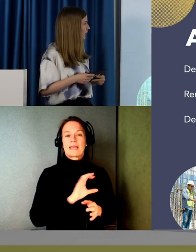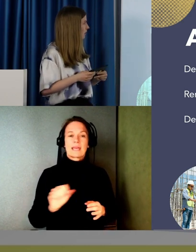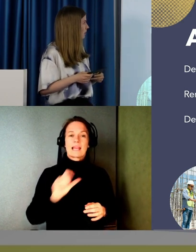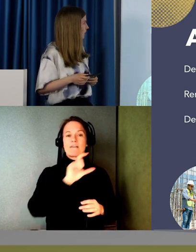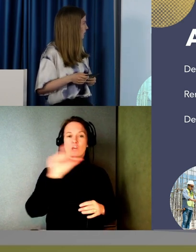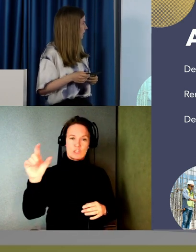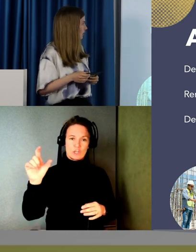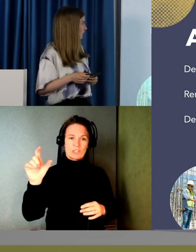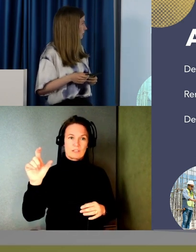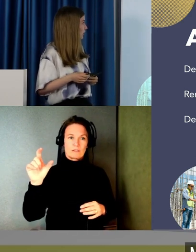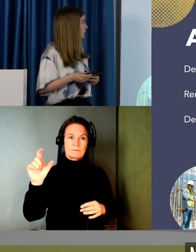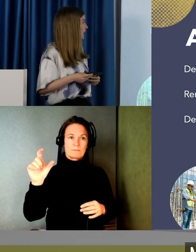sätt.